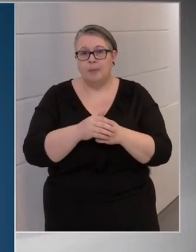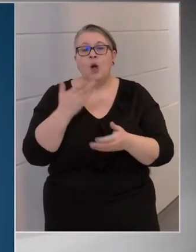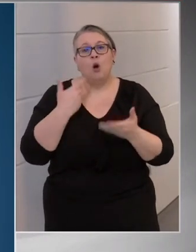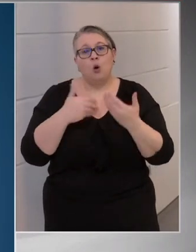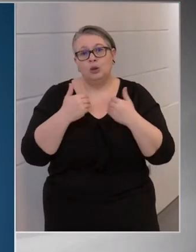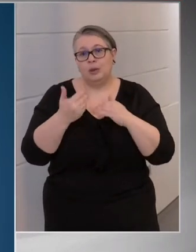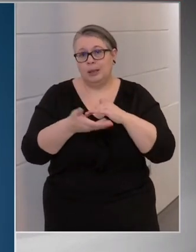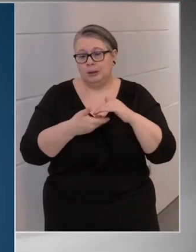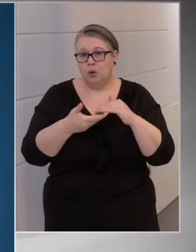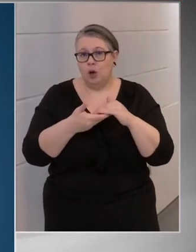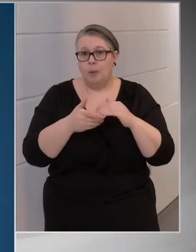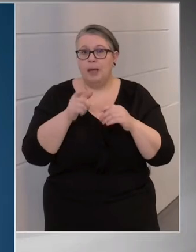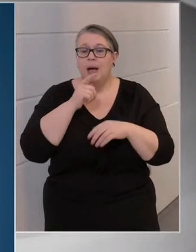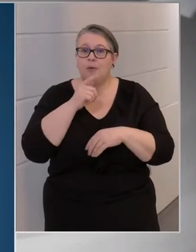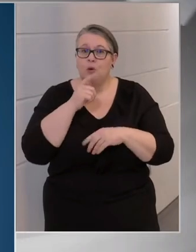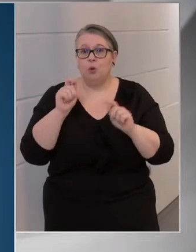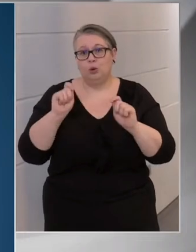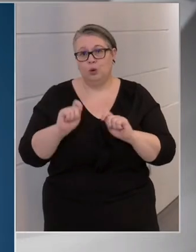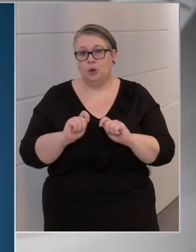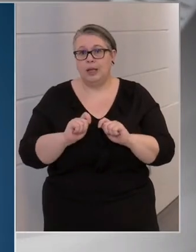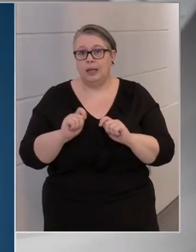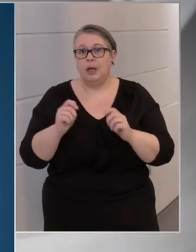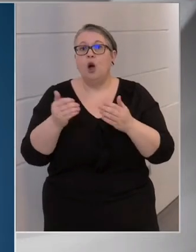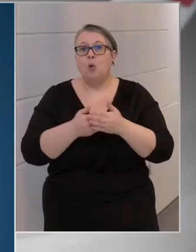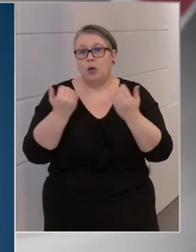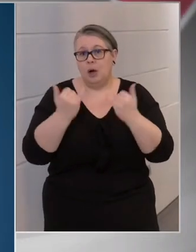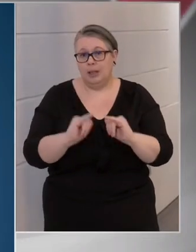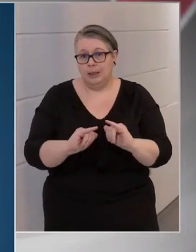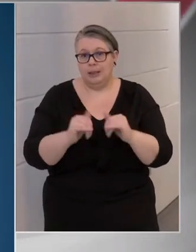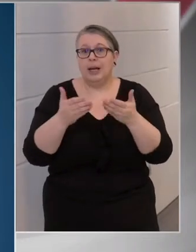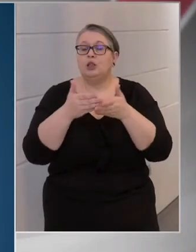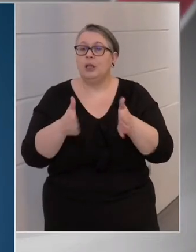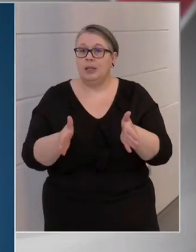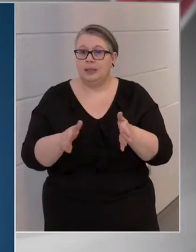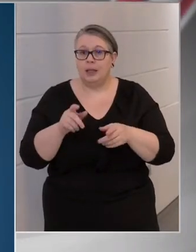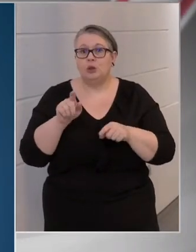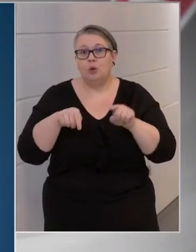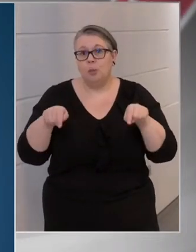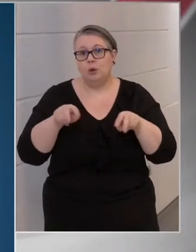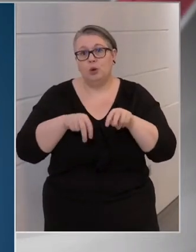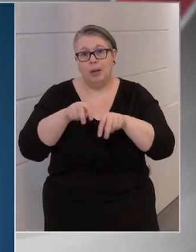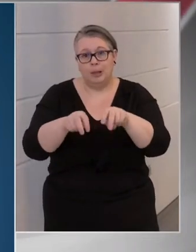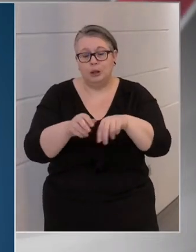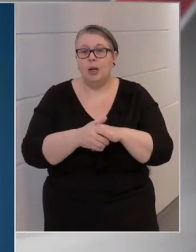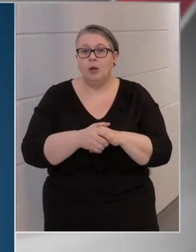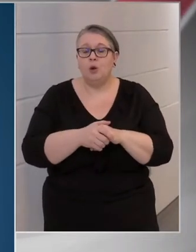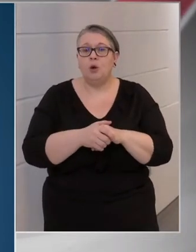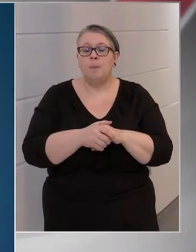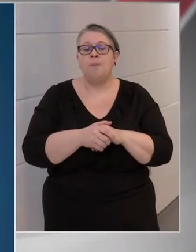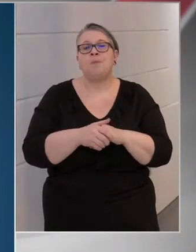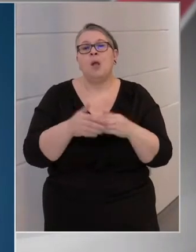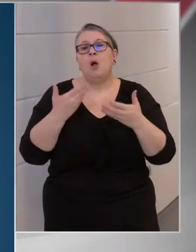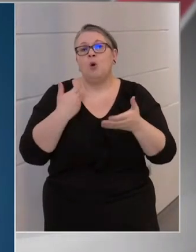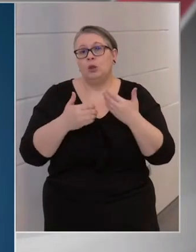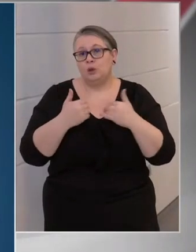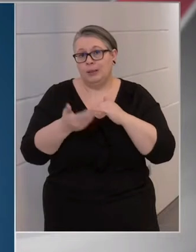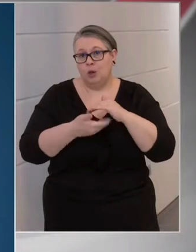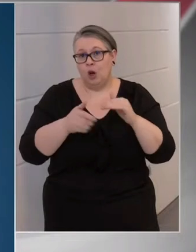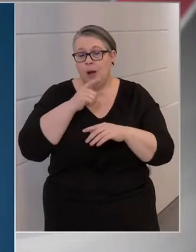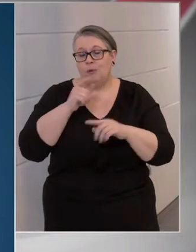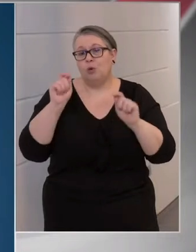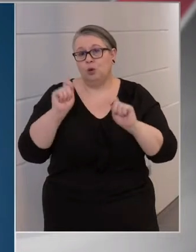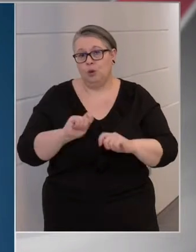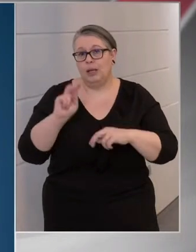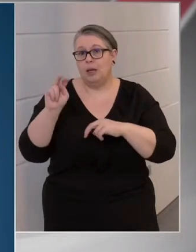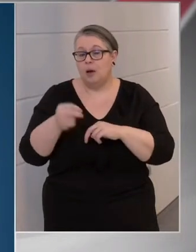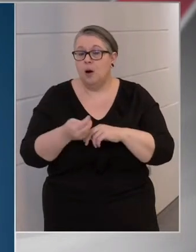konzultáció alapján fogunk dönteni az újraindítás és a nyitás répéseiről. A konzultáció alapján fogunk arról